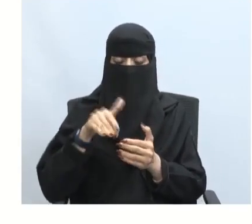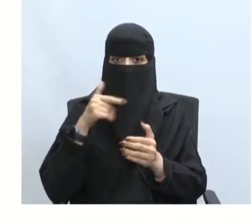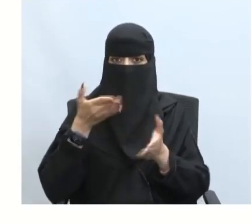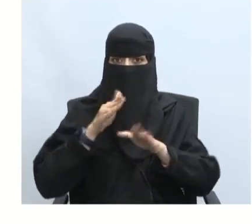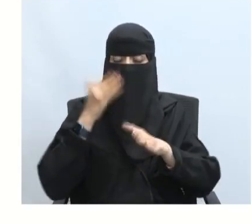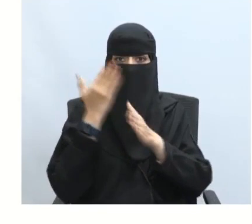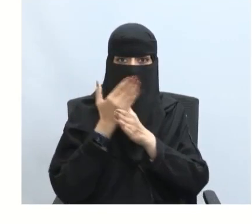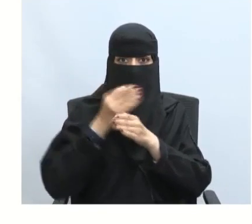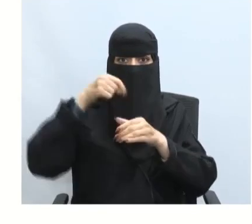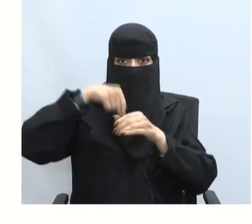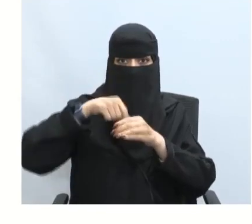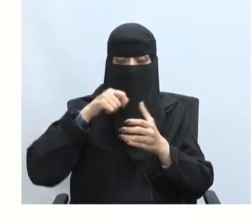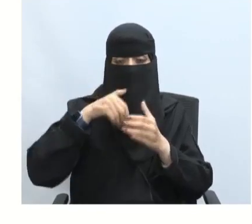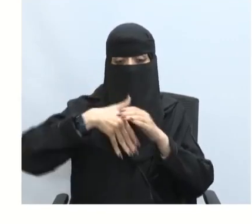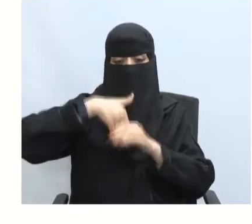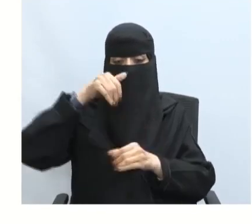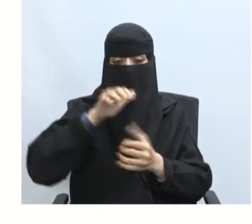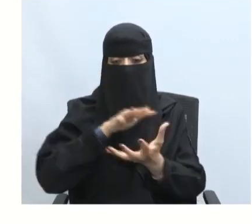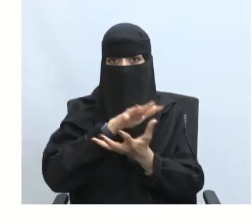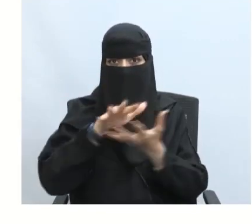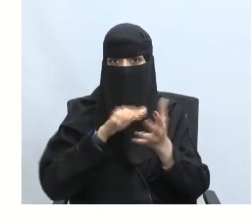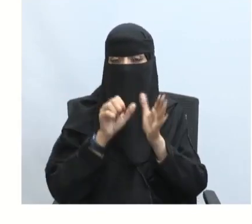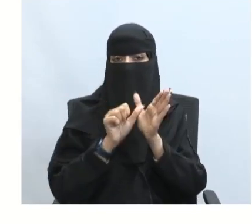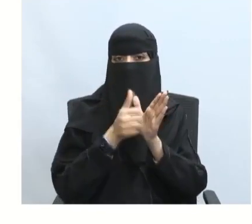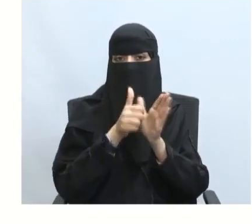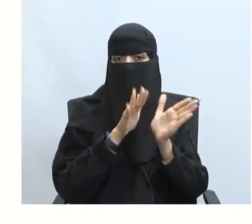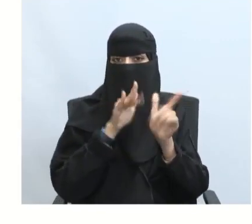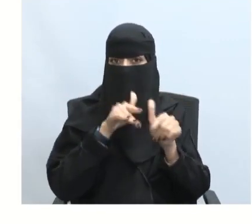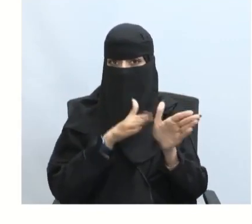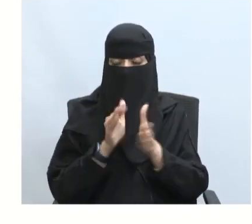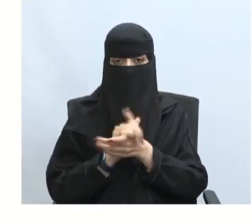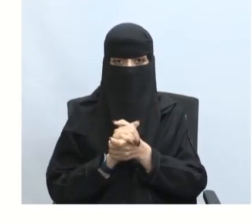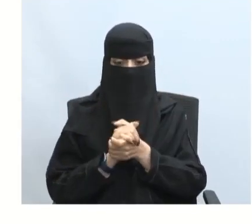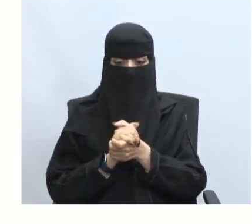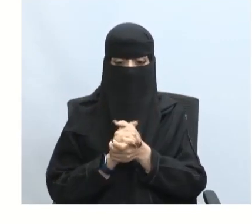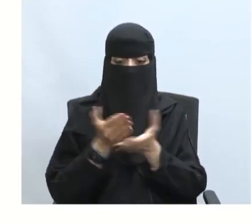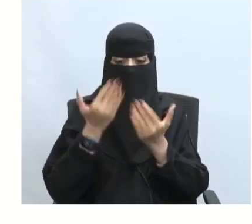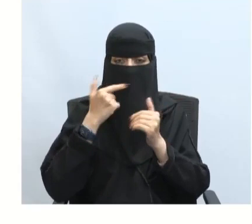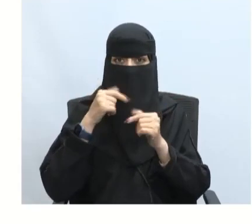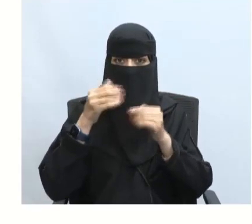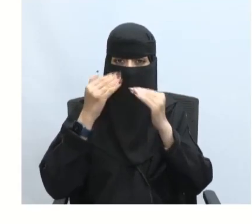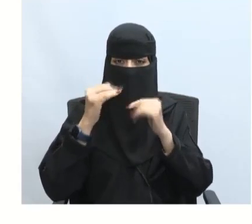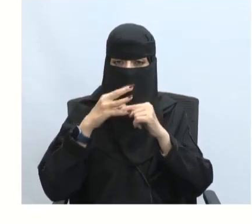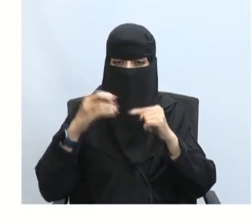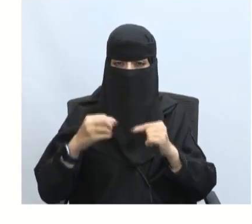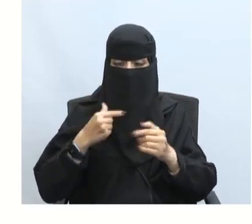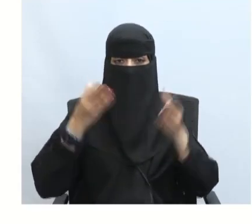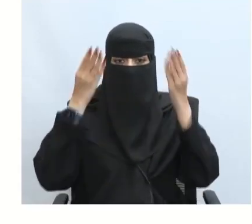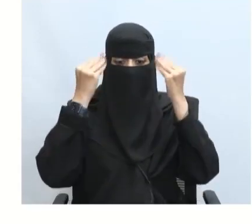أيضا بارك الله فيكم تسبب في خلق مشكلات جديدة أيضا